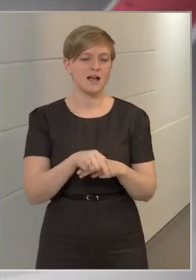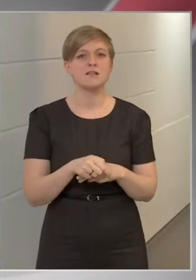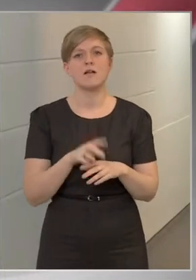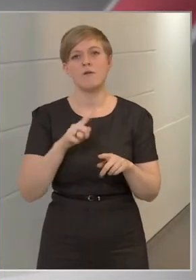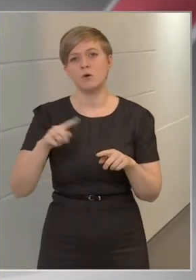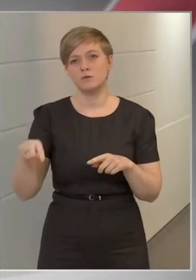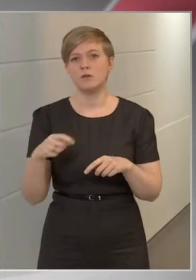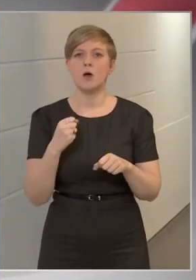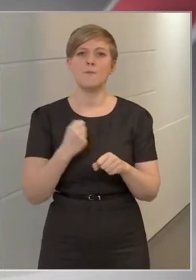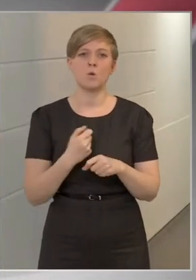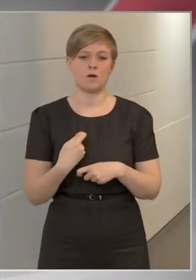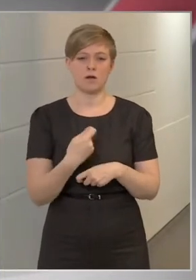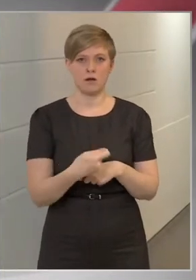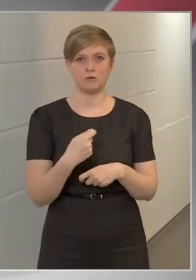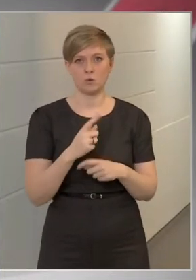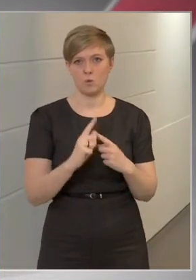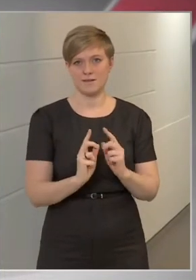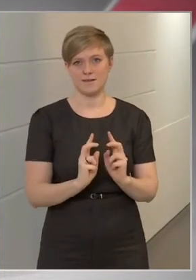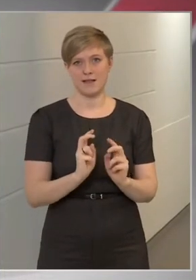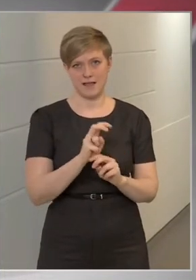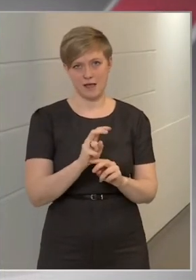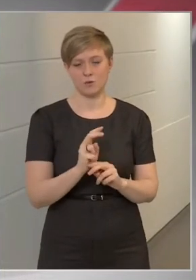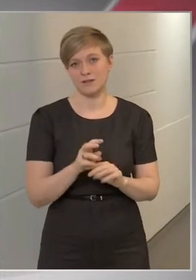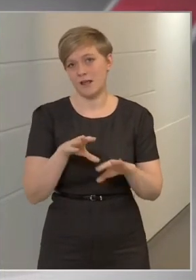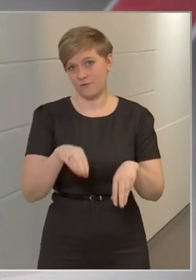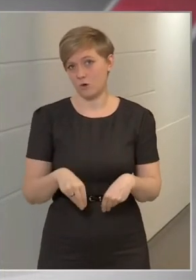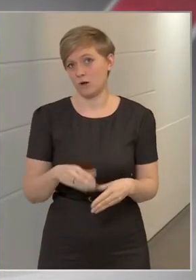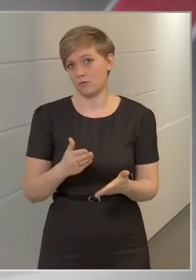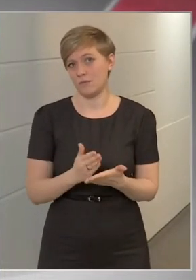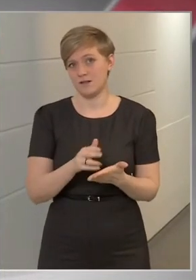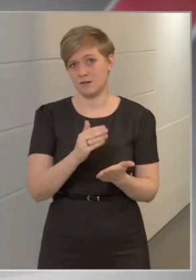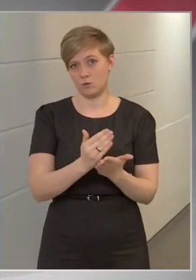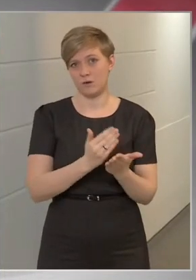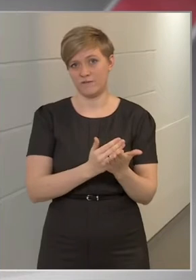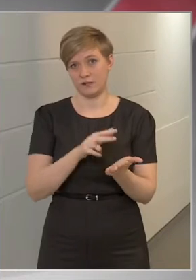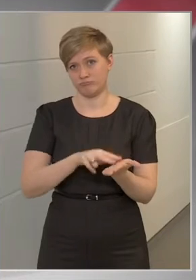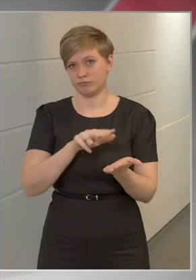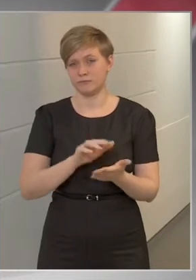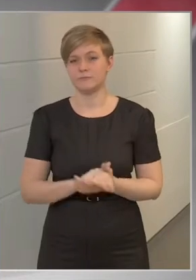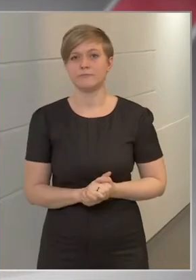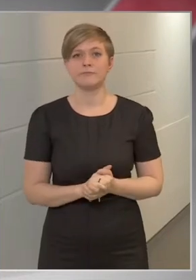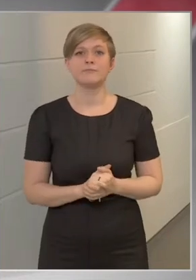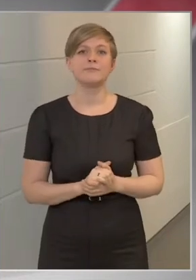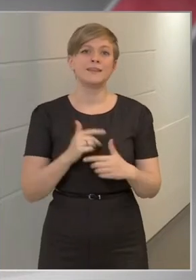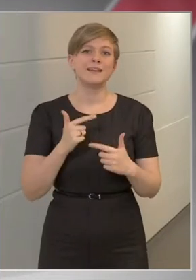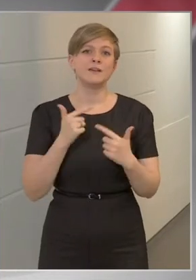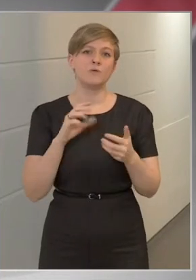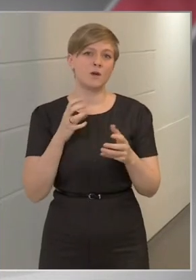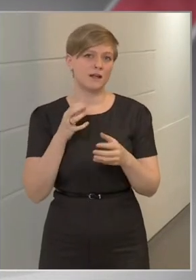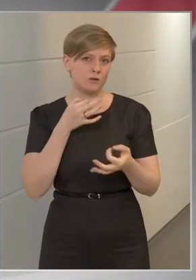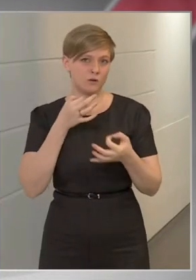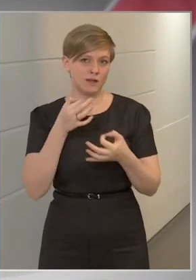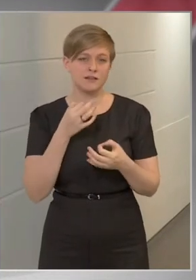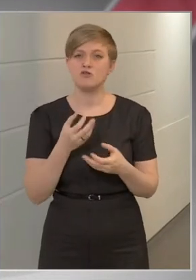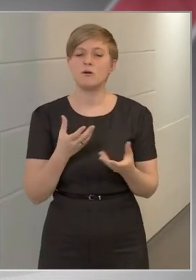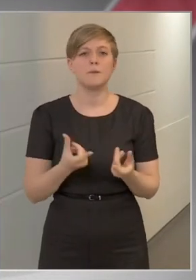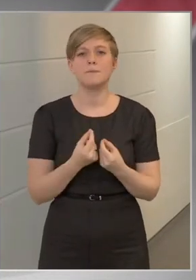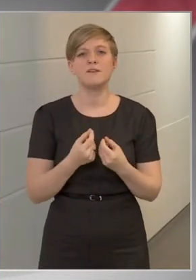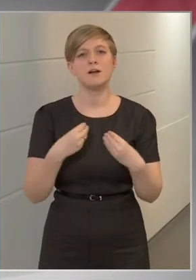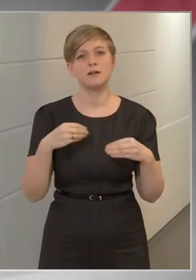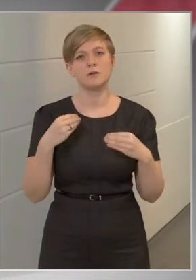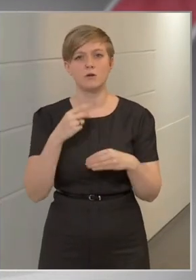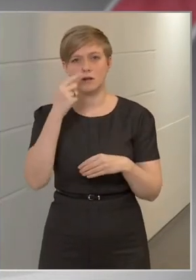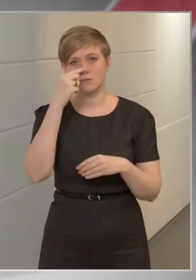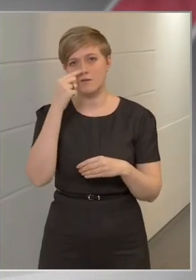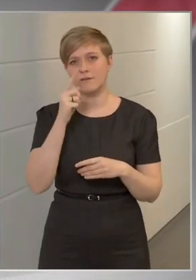munkáltató hozzájárulhat. Ugye el is fogadtuk ezt a törvényt. Az inforádió kérdése jön. Mivel indokolt a Moszkva,